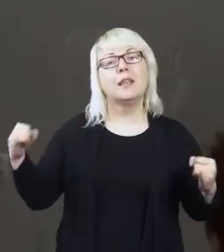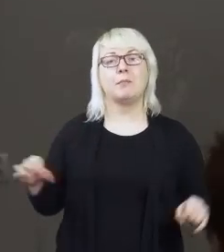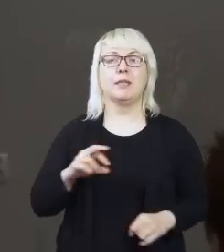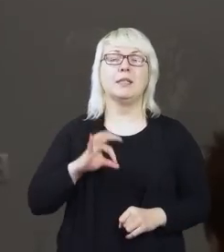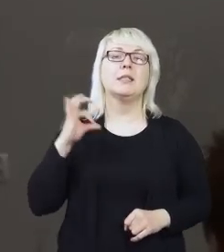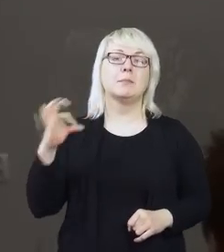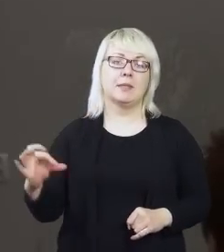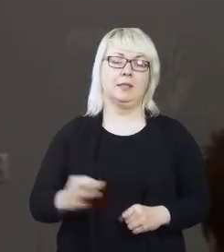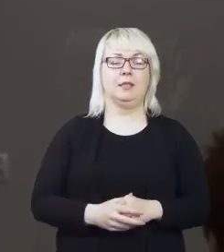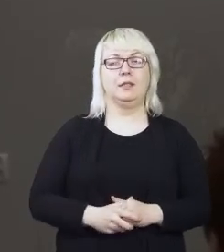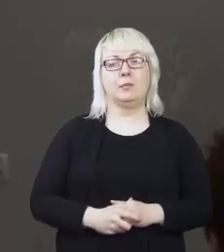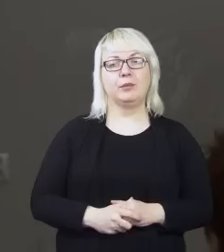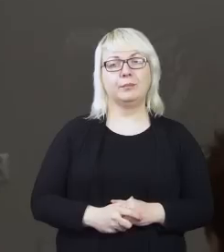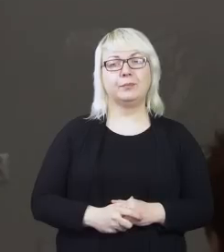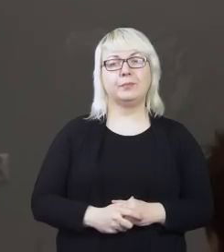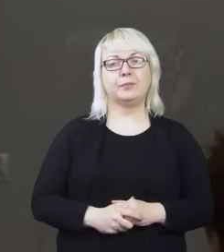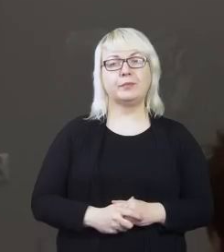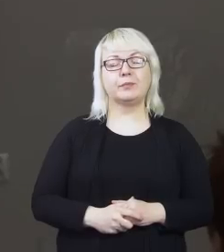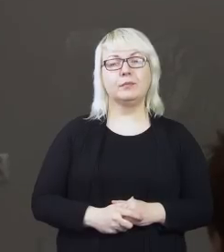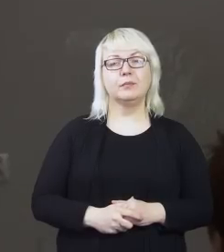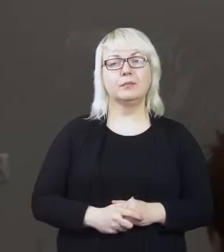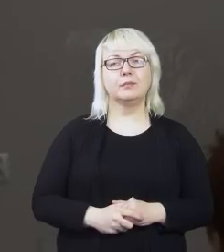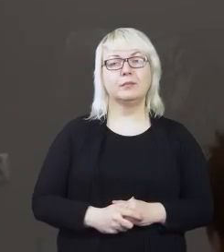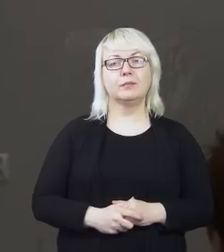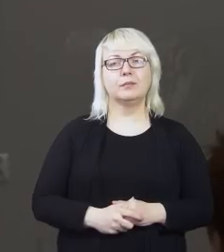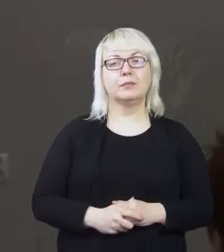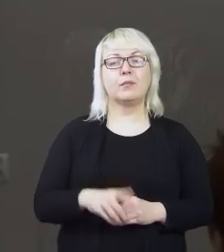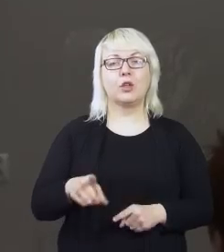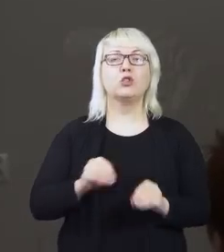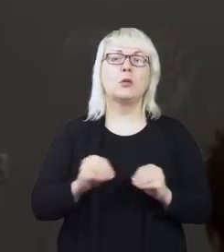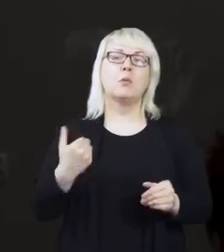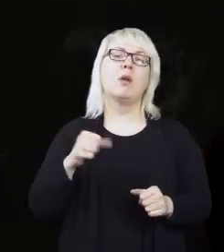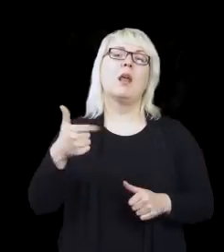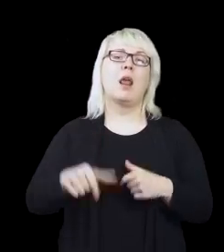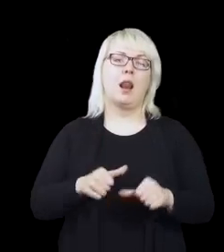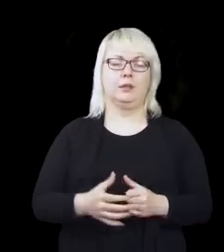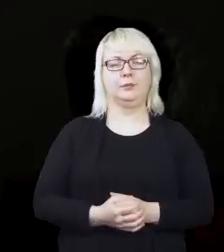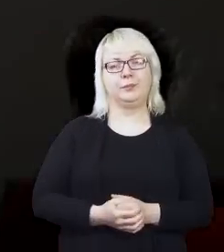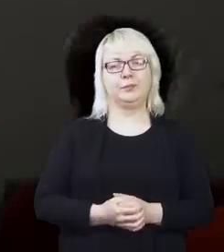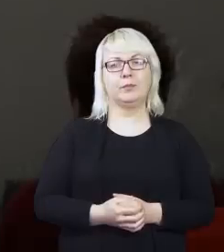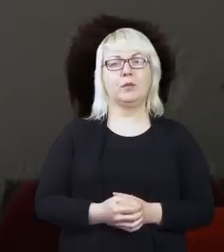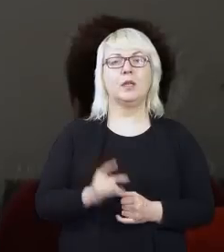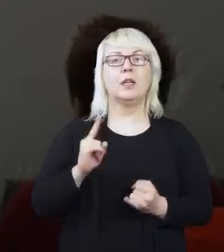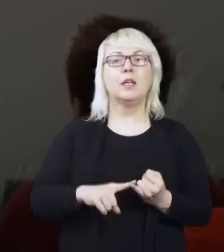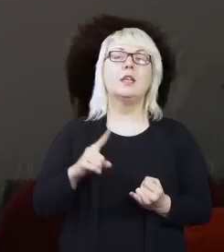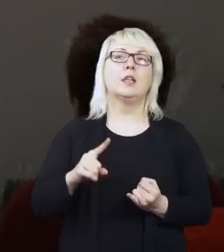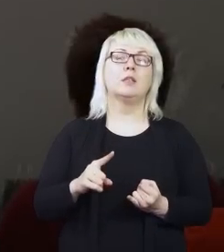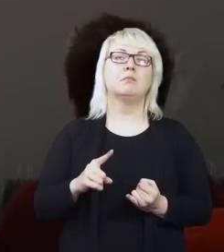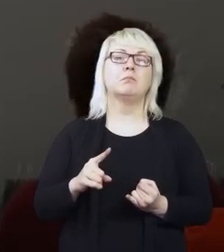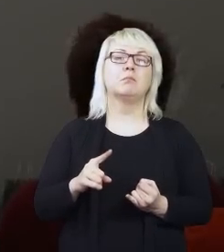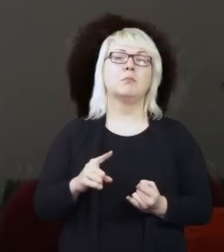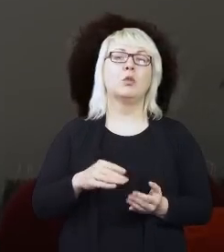jak również z różnego rodzaju innymi ekspertami. Oczywiście te szkolenia odbywały się w przeciągu kilku lat i dopiero tak naprawdę